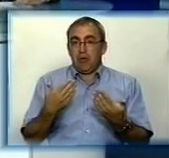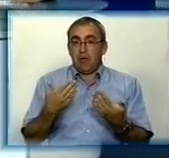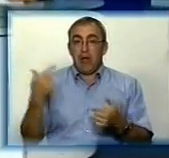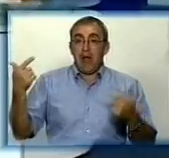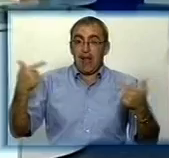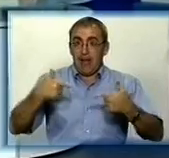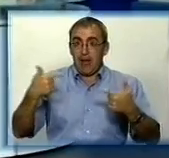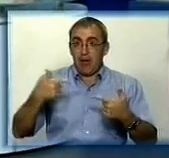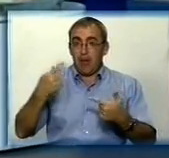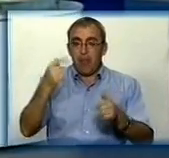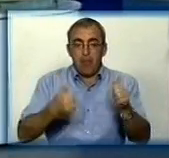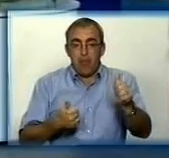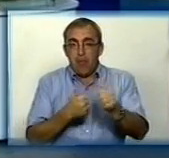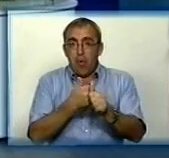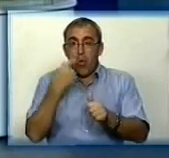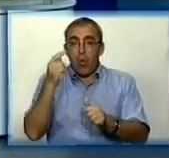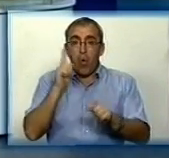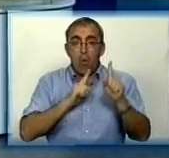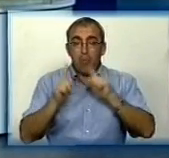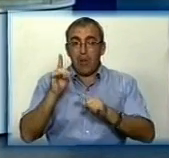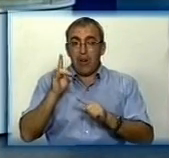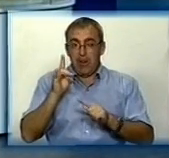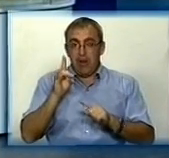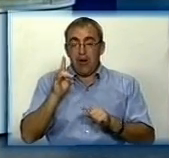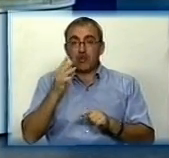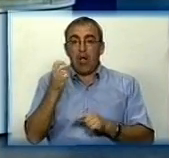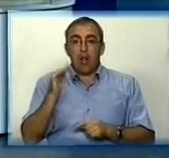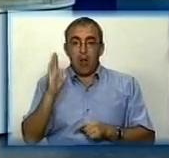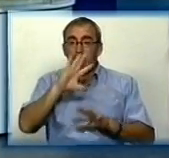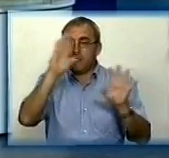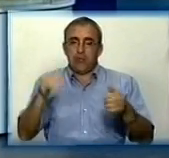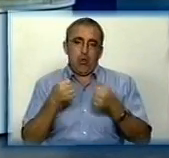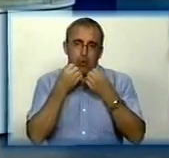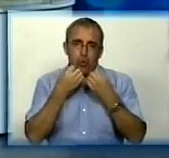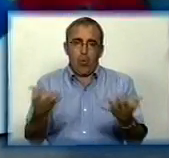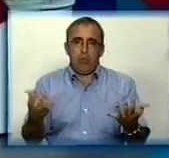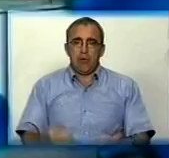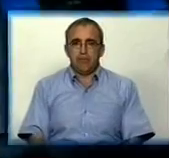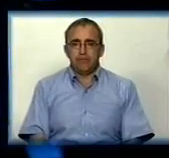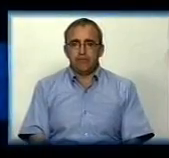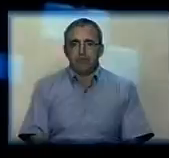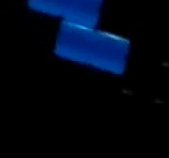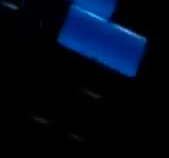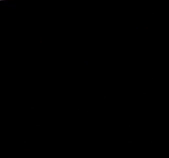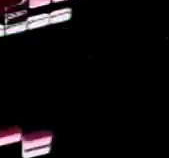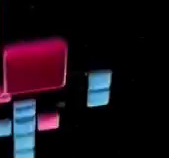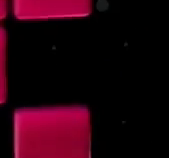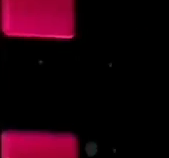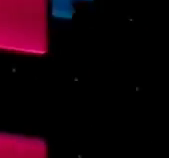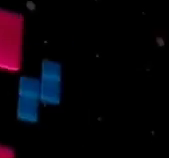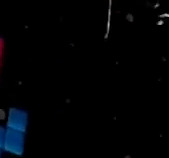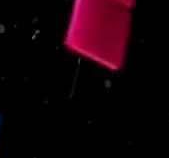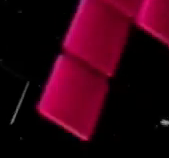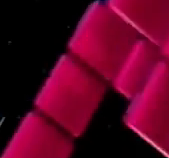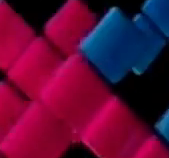Гість у студії, перший заступник голови облради Олександр Шаталов. На все добре. Дякую. Дякую. Дякую. Дякую.